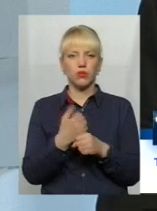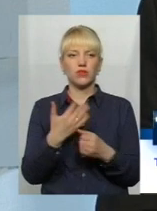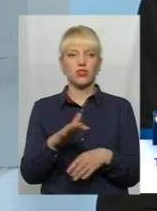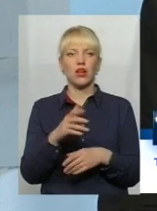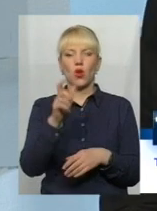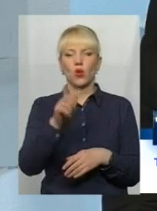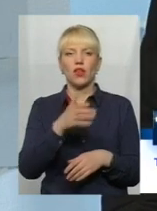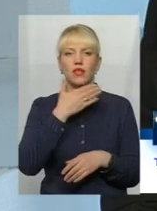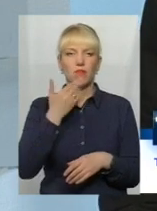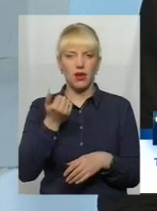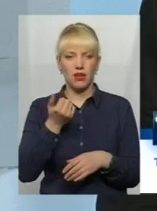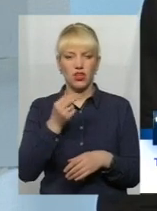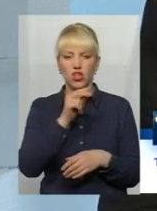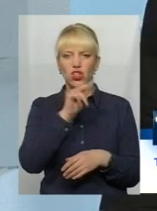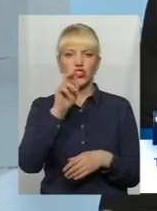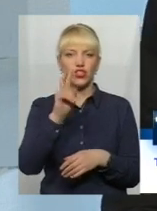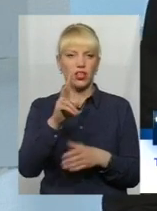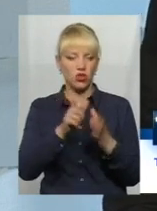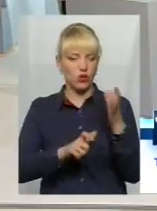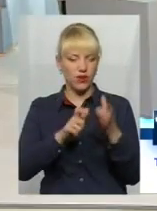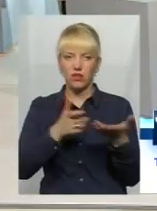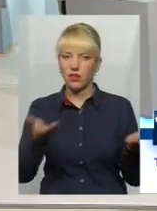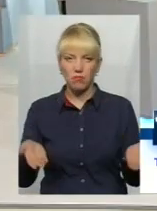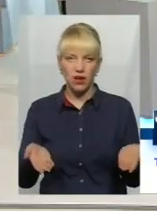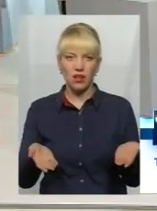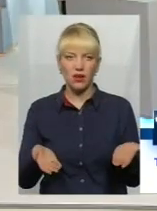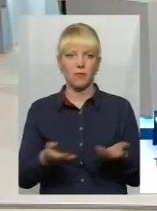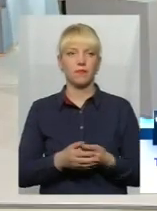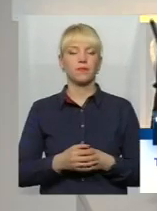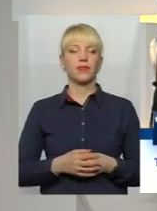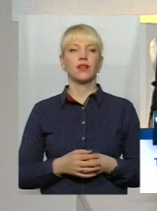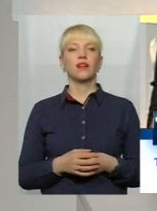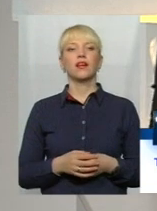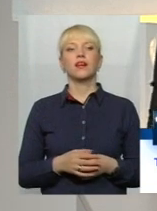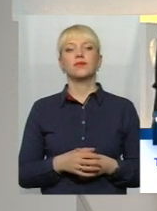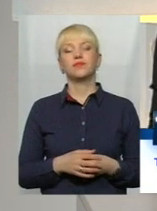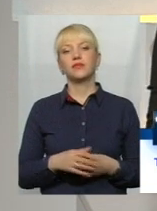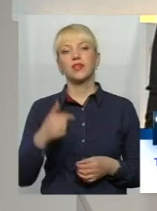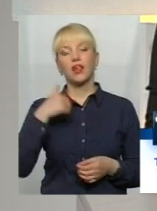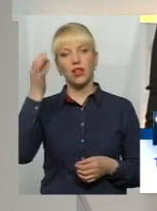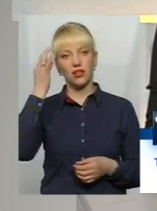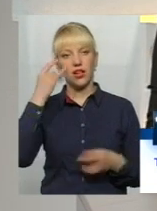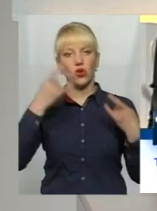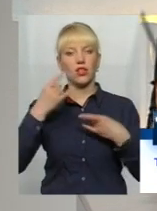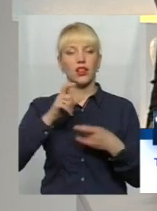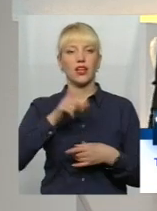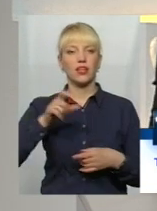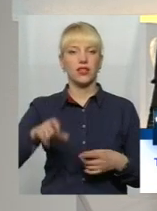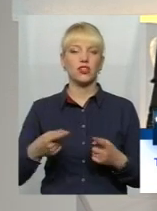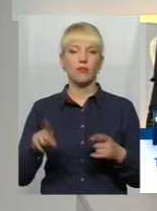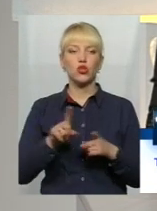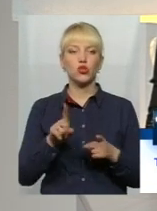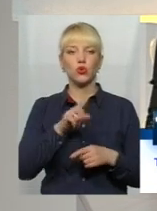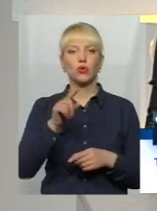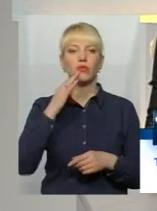людини немає, немає нічека товарного. До перевірки ми також повернемося. Дякую, пане Сергій. Я хочу нагадати нашим телеглядачам, що